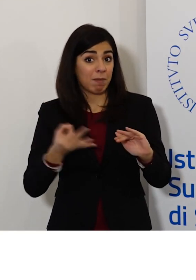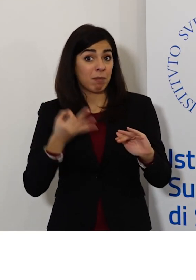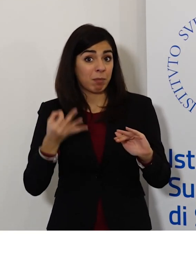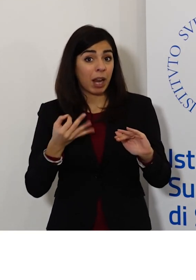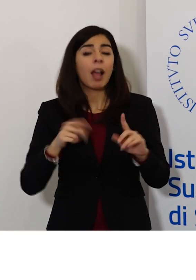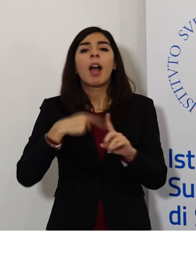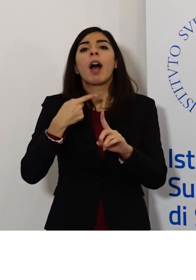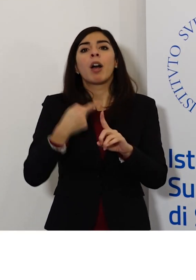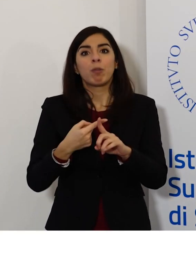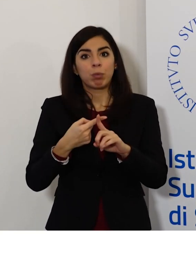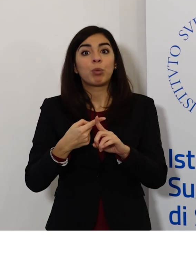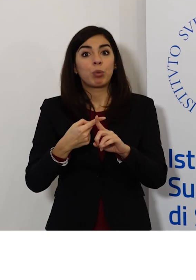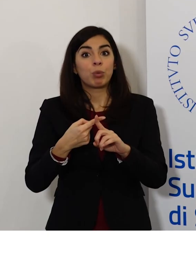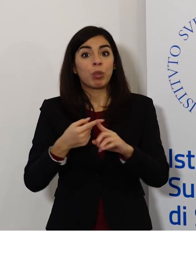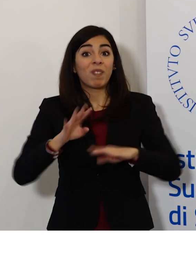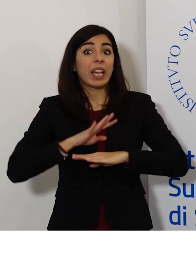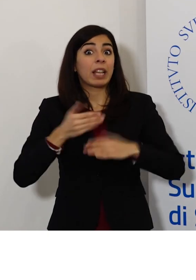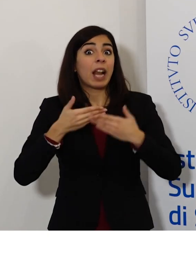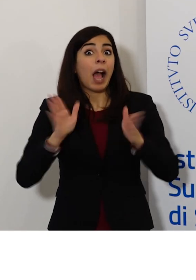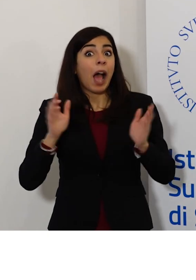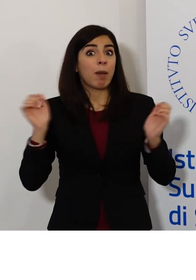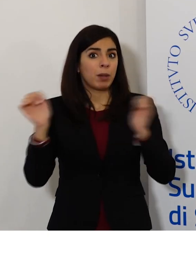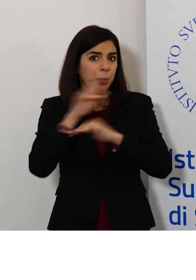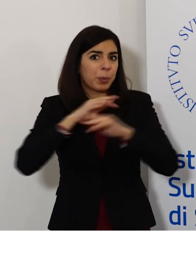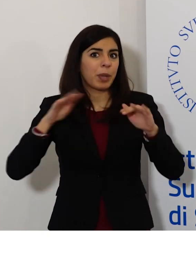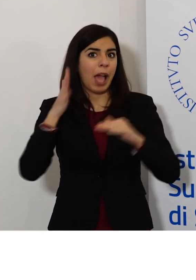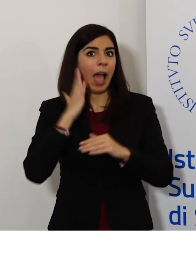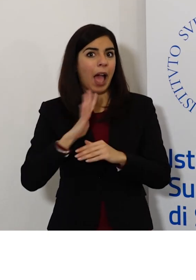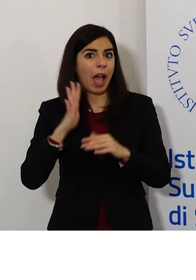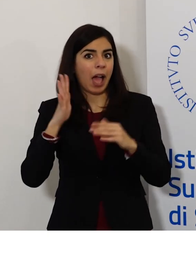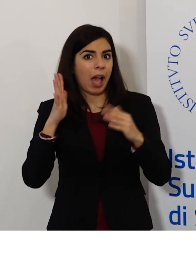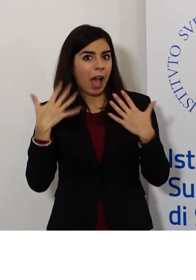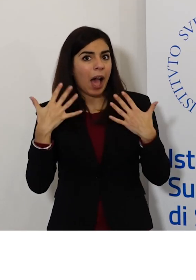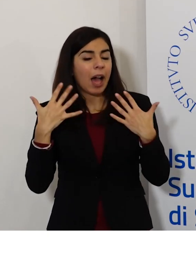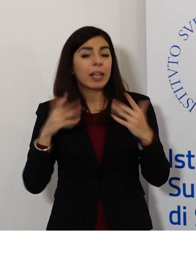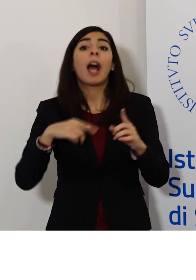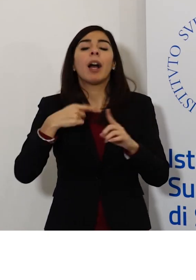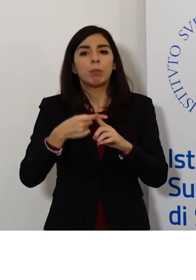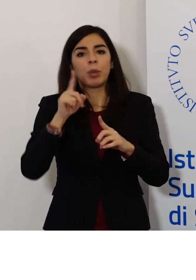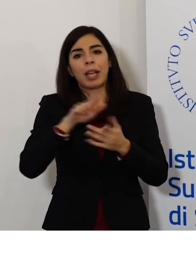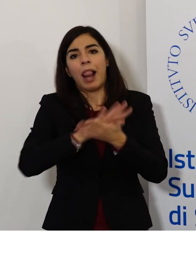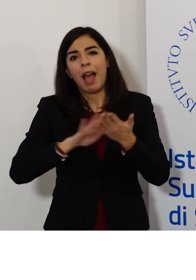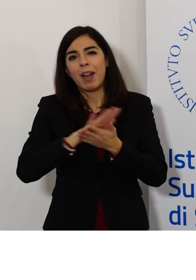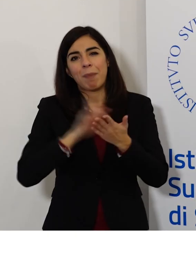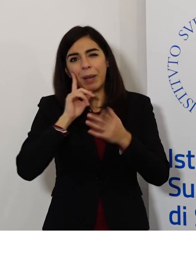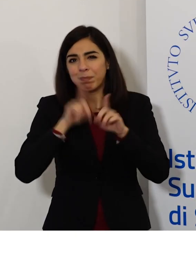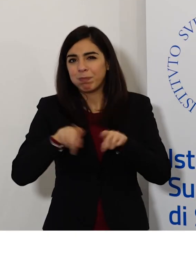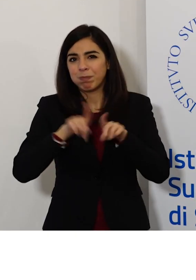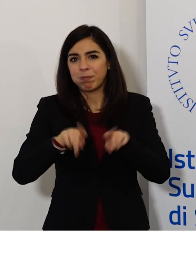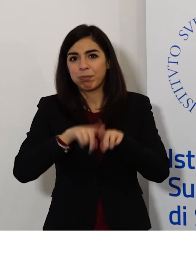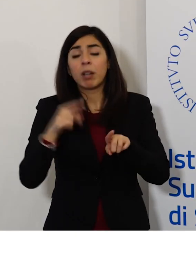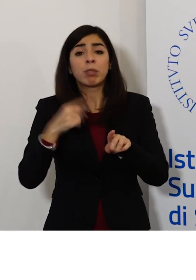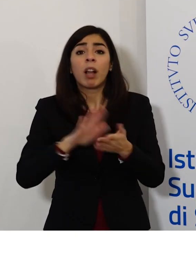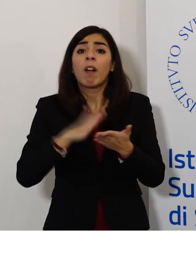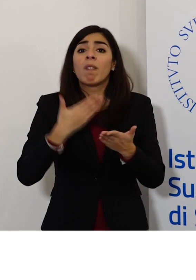raccomandato, vuol dire garantire la reazione negli ambienti chiusi, vuol dire anche lavarsi sistematicamente le mani e questo vale nei nostri